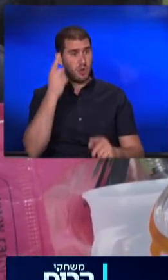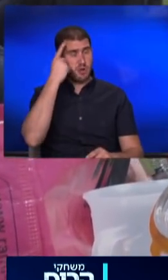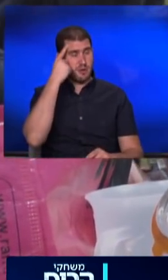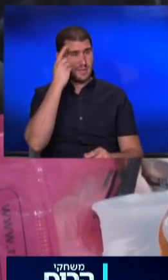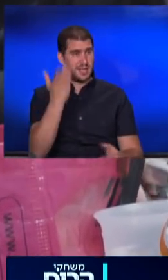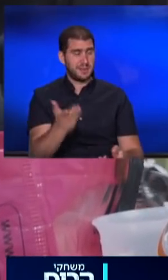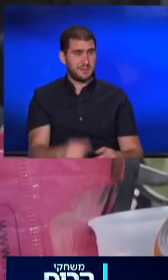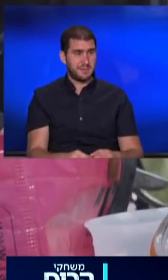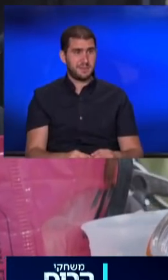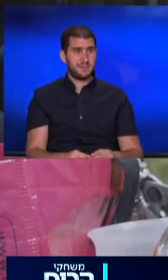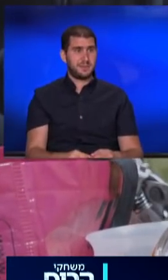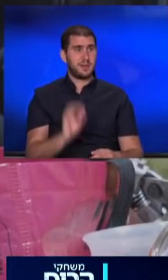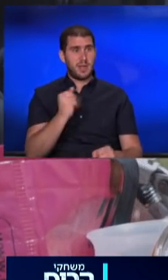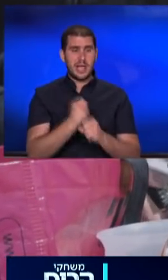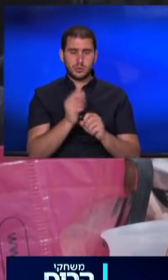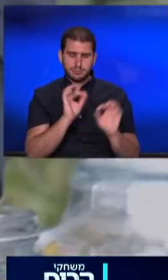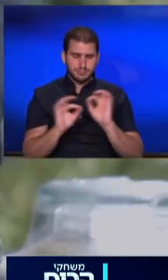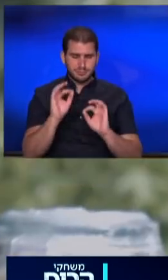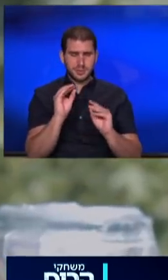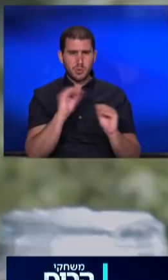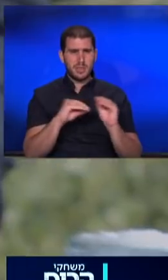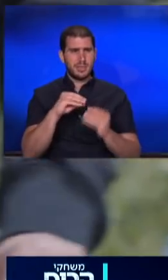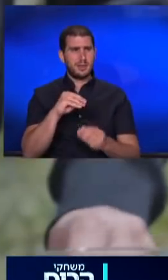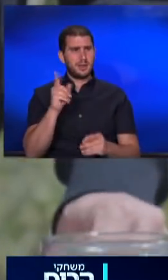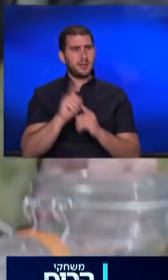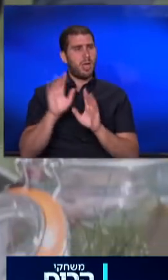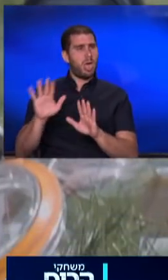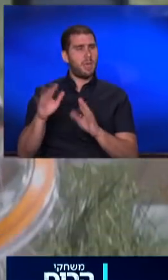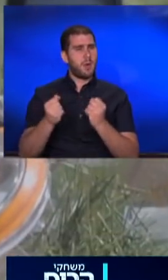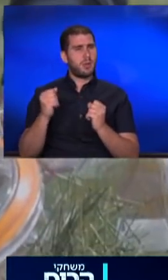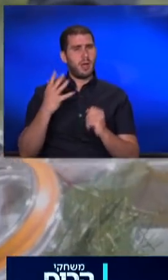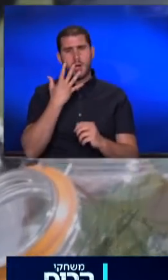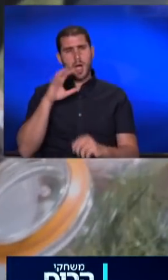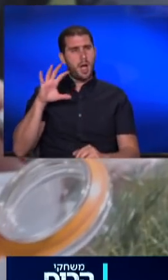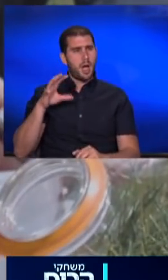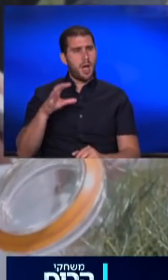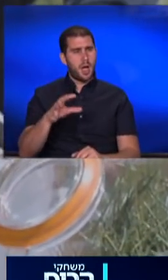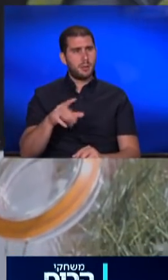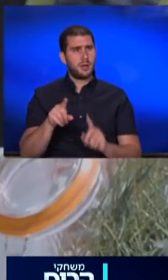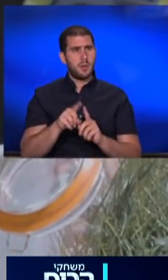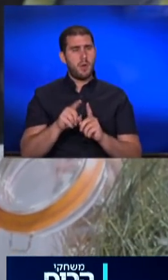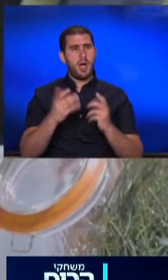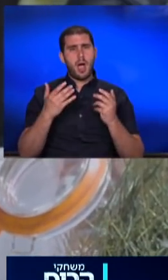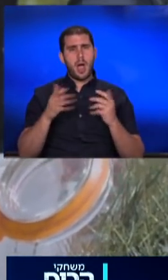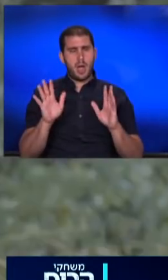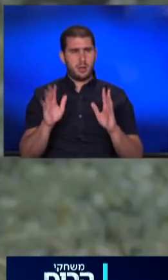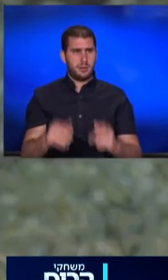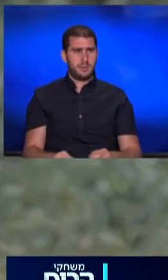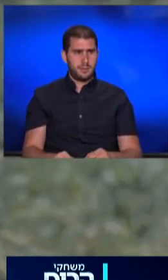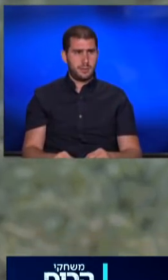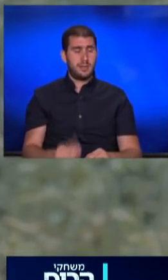לבית לעשות את התמציות. עמד ברכב, התחמם, וסוג של הלך.